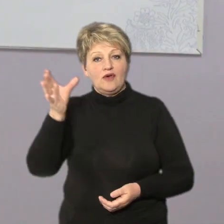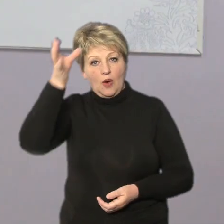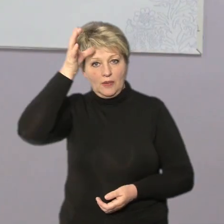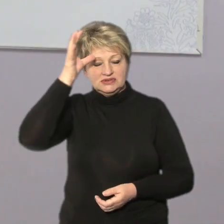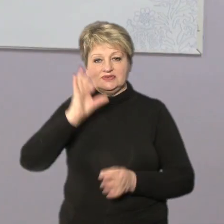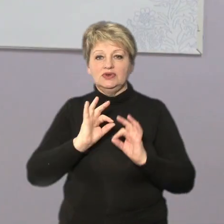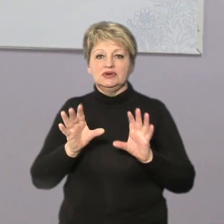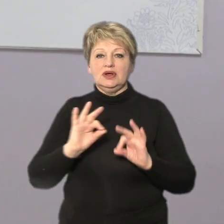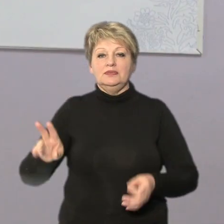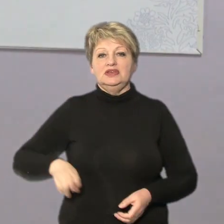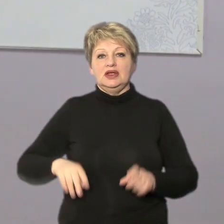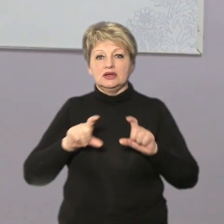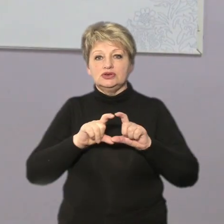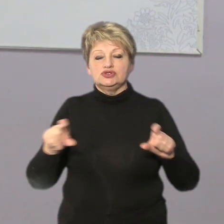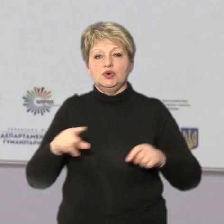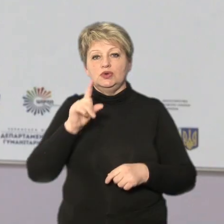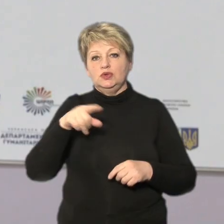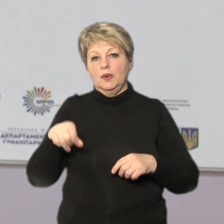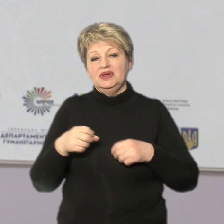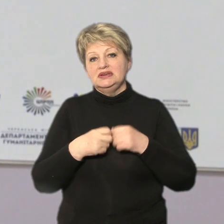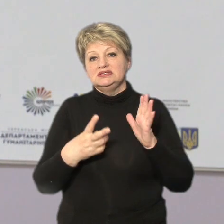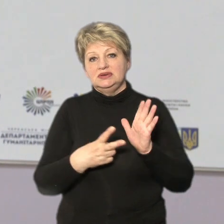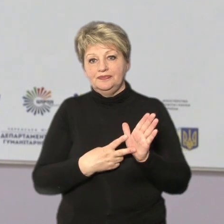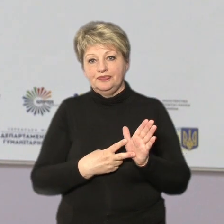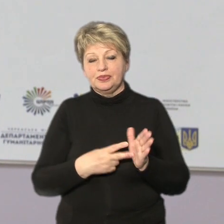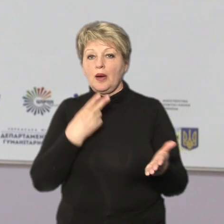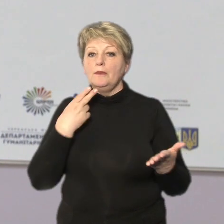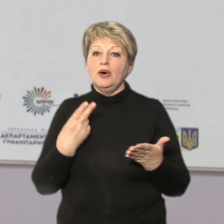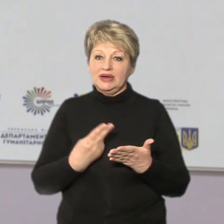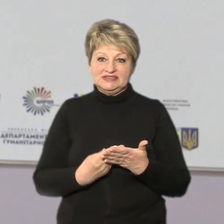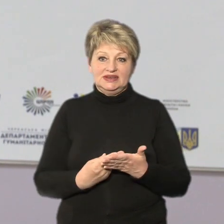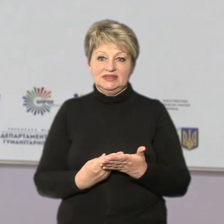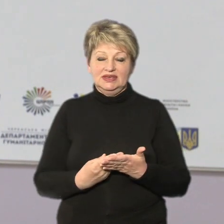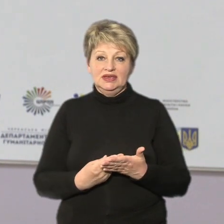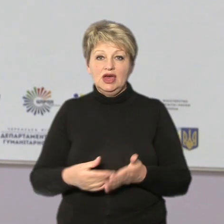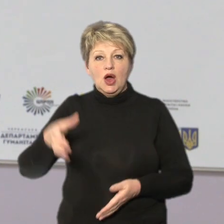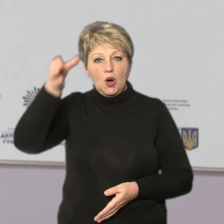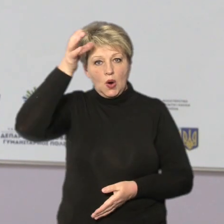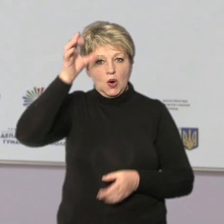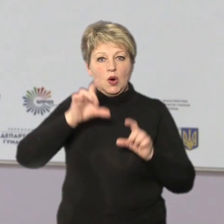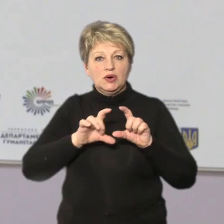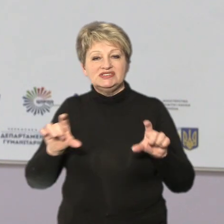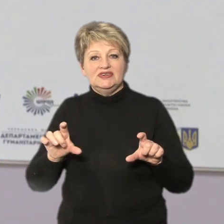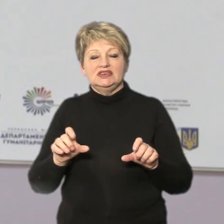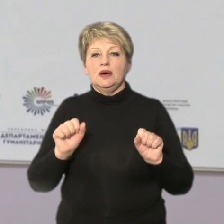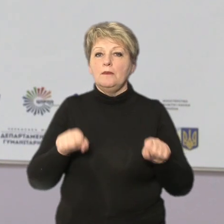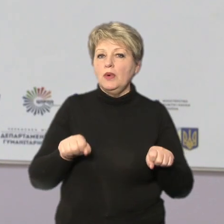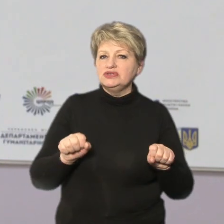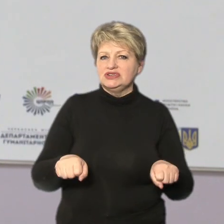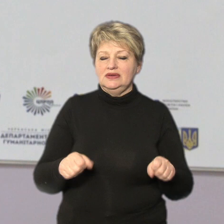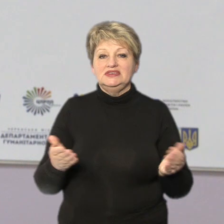школи номер 17 Дмитро Бунякін. Показати освітянам можливості, які